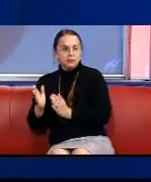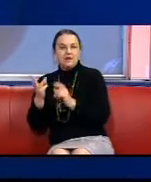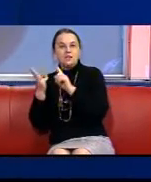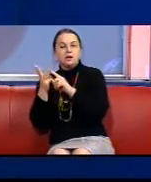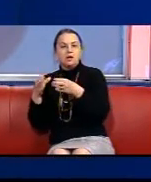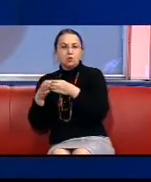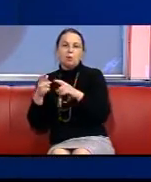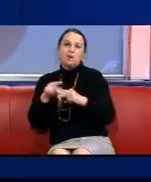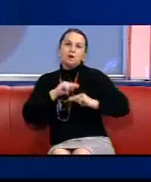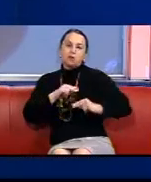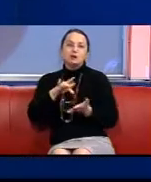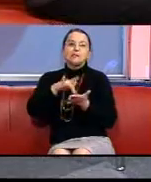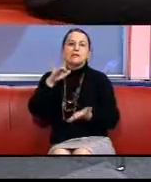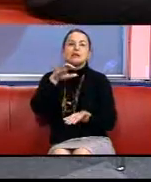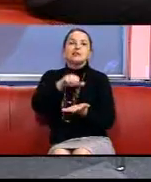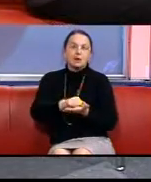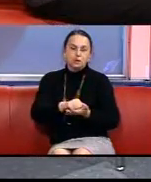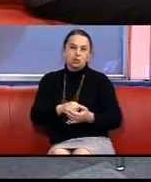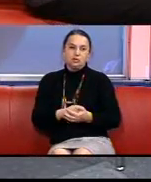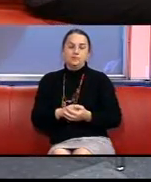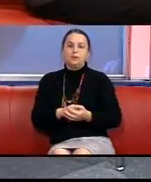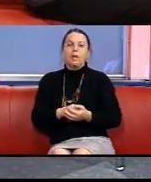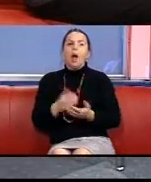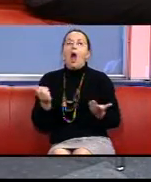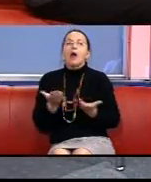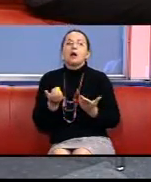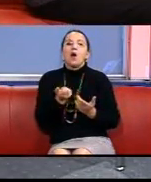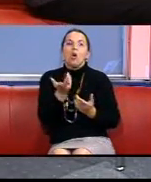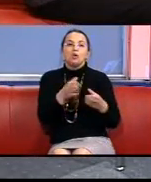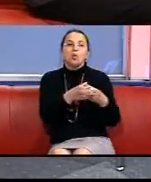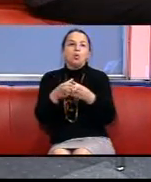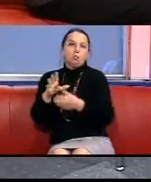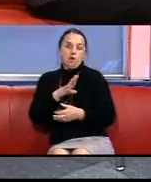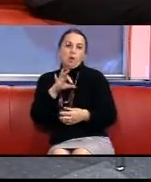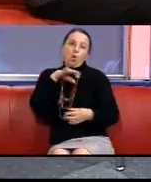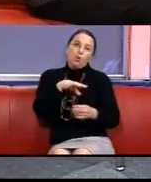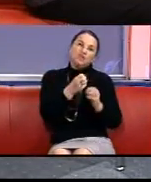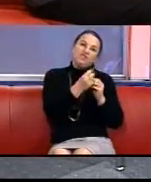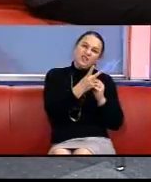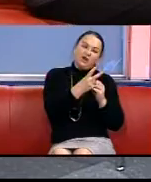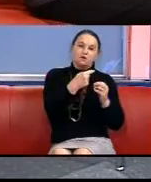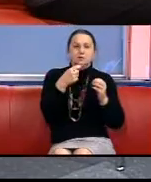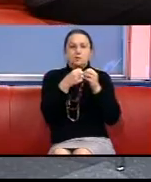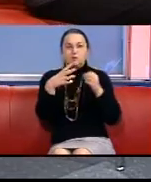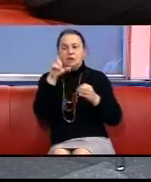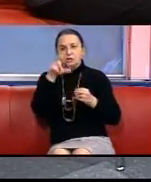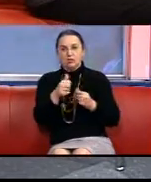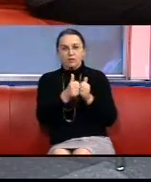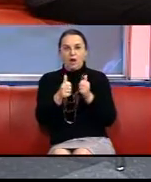роботники центров занятості А яка кількість груп була? От 12-15 чоловік